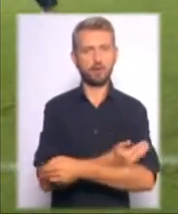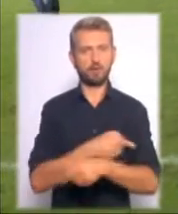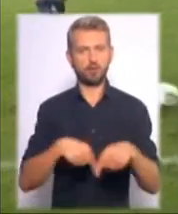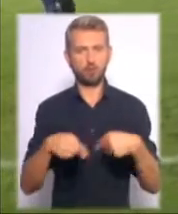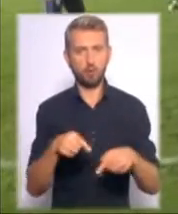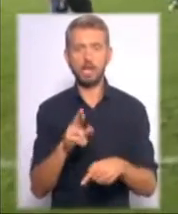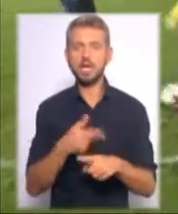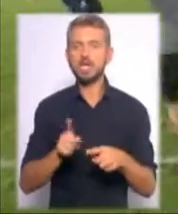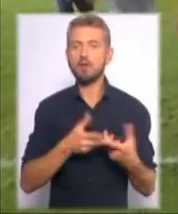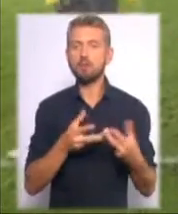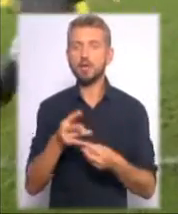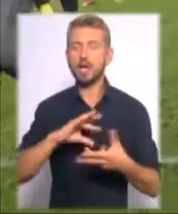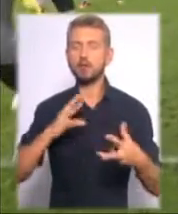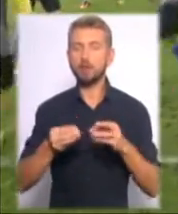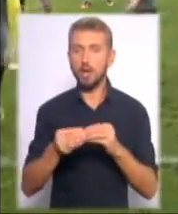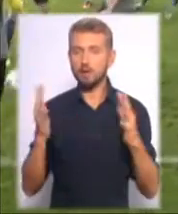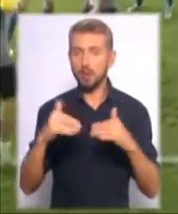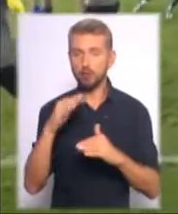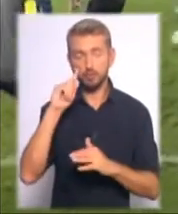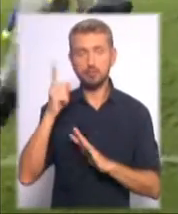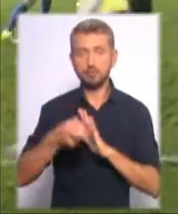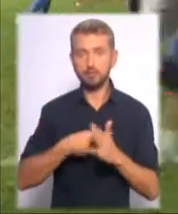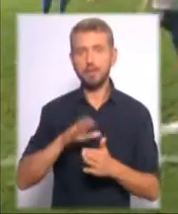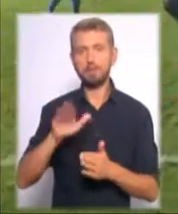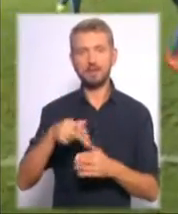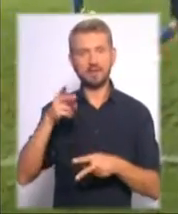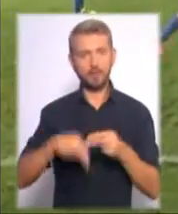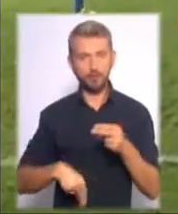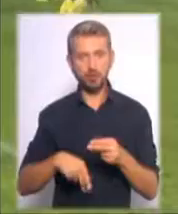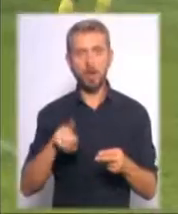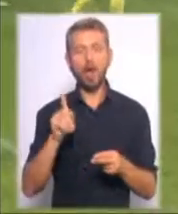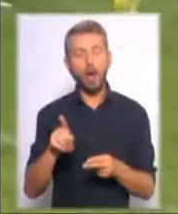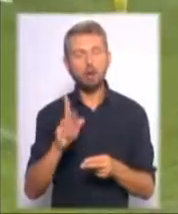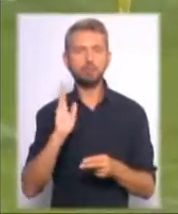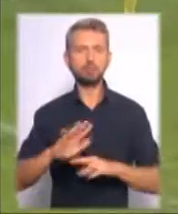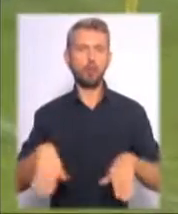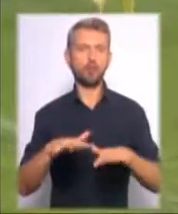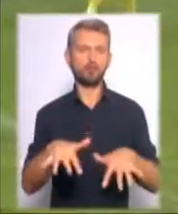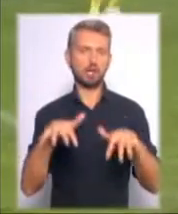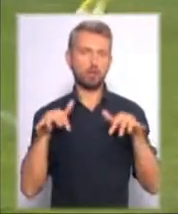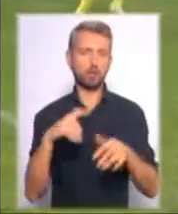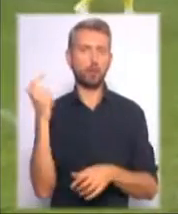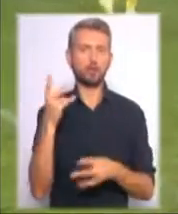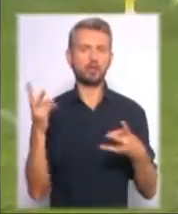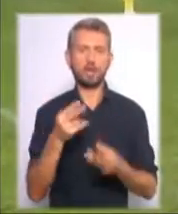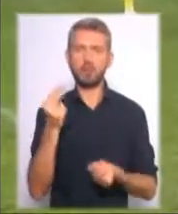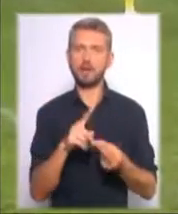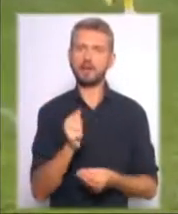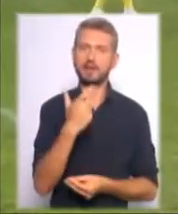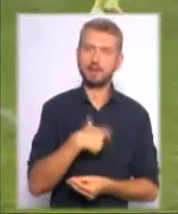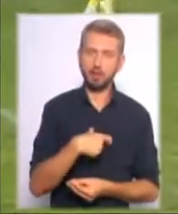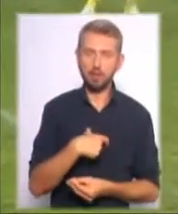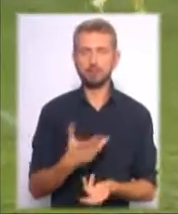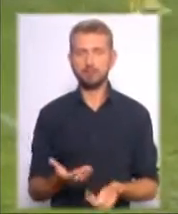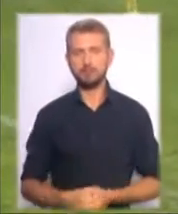Наскільки це вплине на результат матчу, стане відомо після його завершення. Але за порожніх трибун господарям треба грати, як кажуть, і за себе, і за того